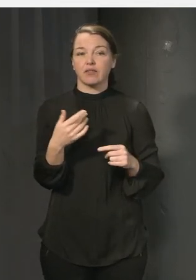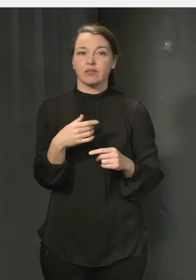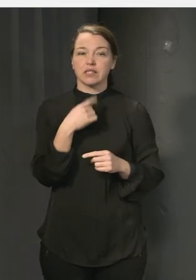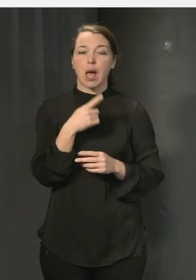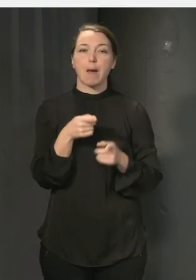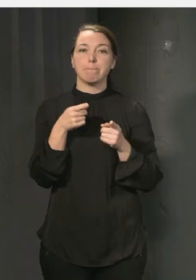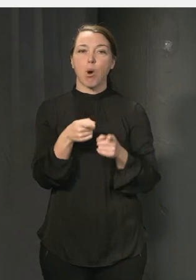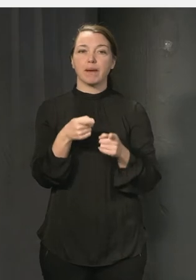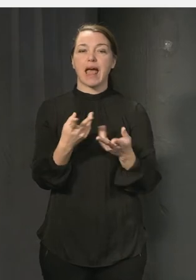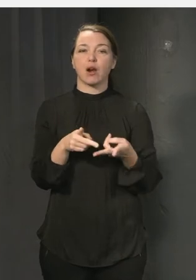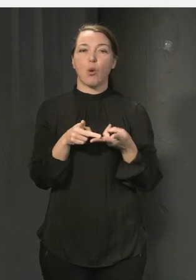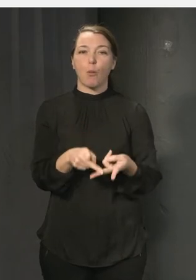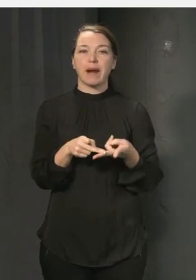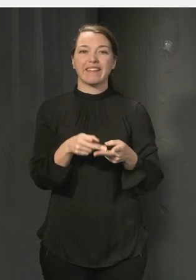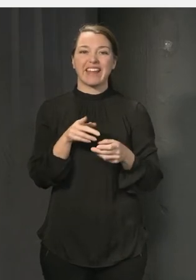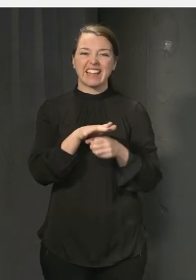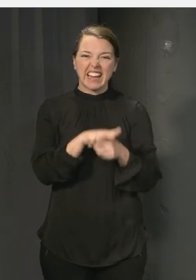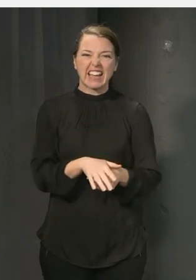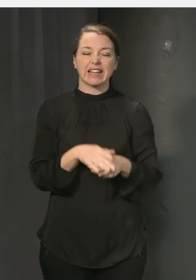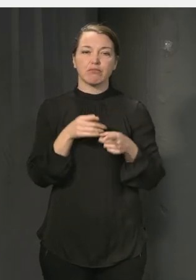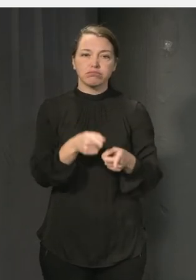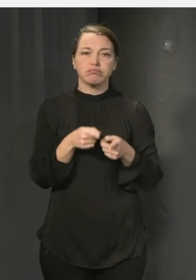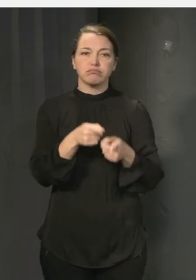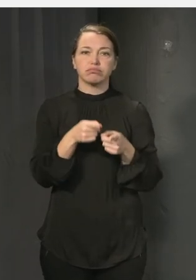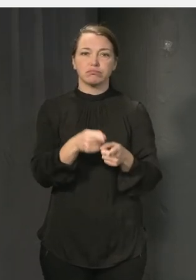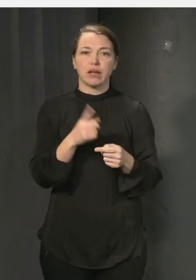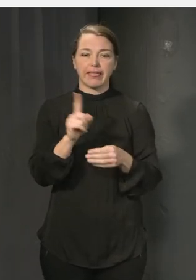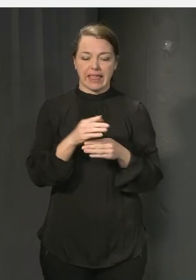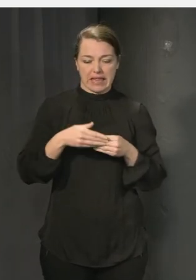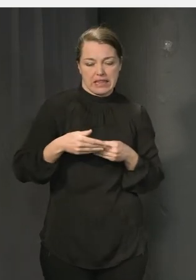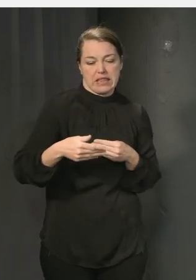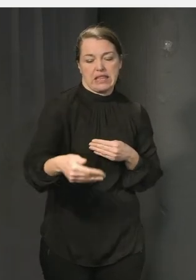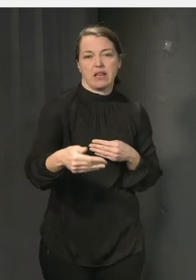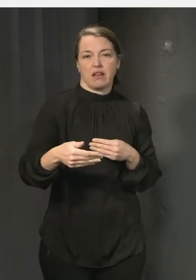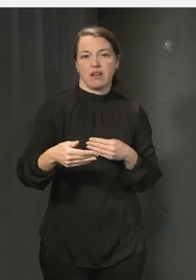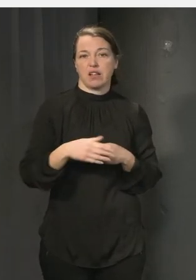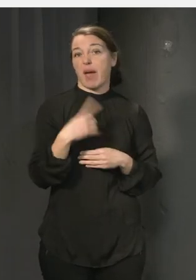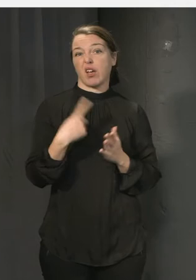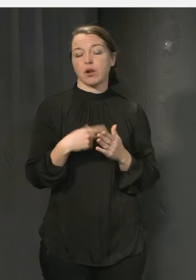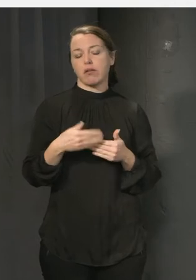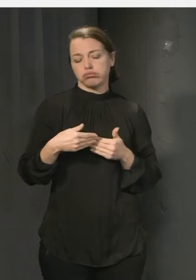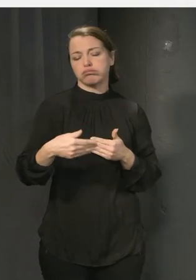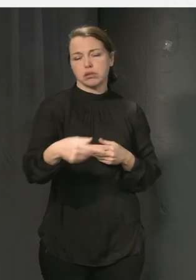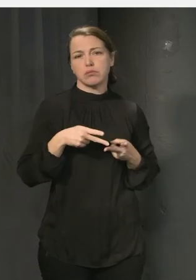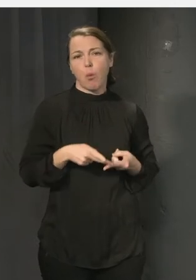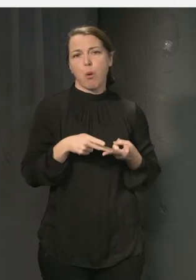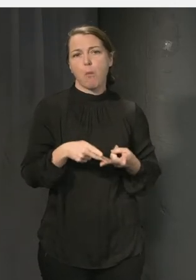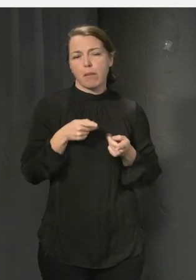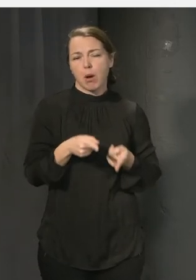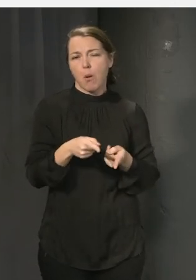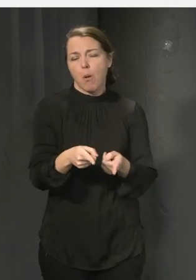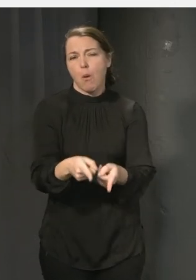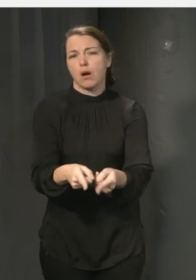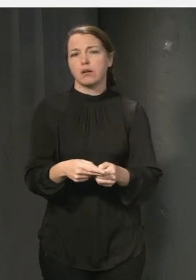som upprepade kränkningar över tid för att just förstå systematiken i kränkningarna. Och det vi ser är då att det är 60 000